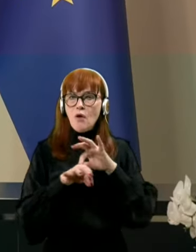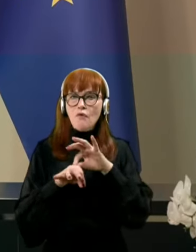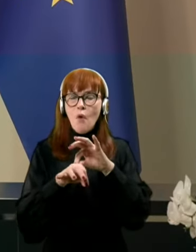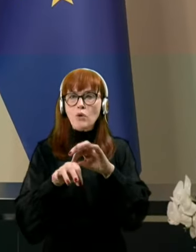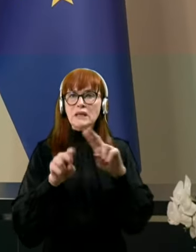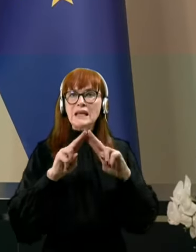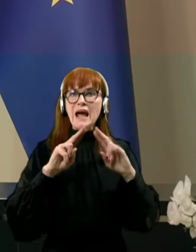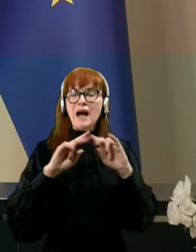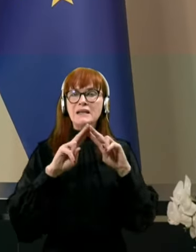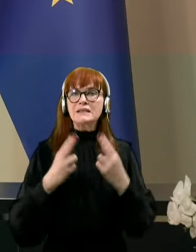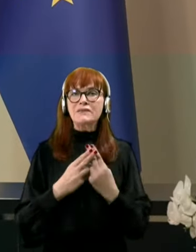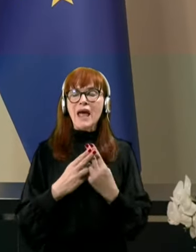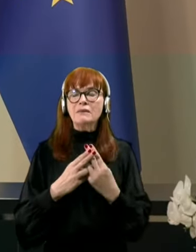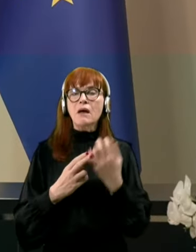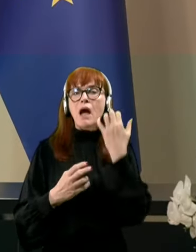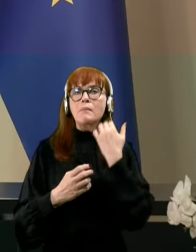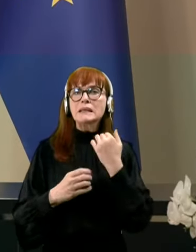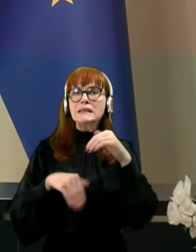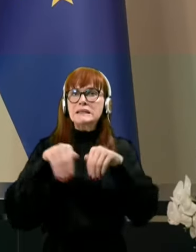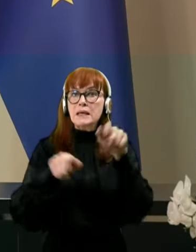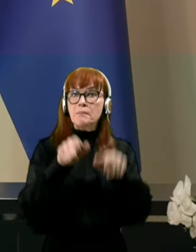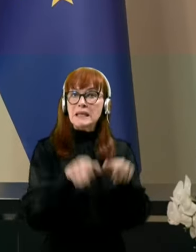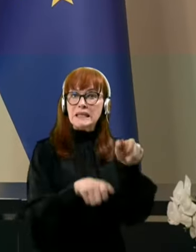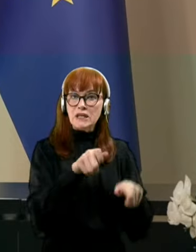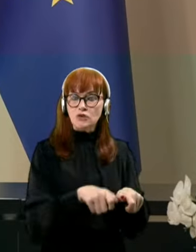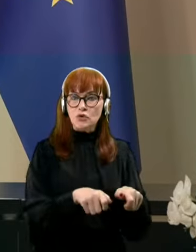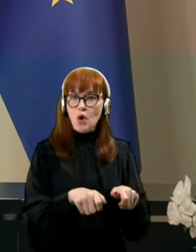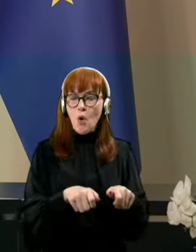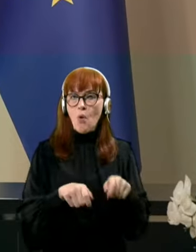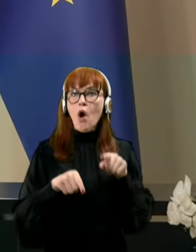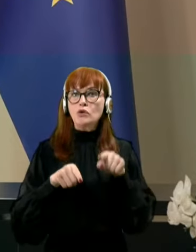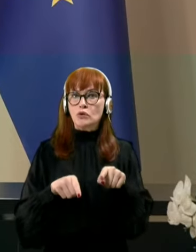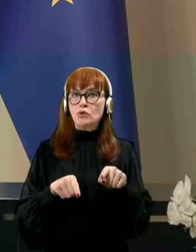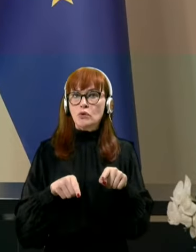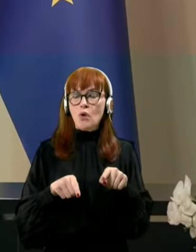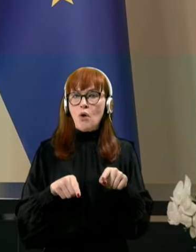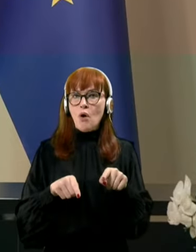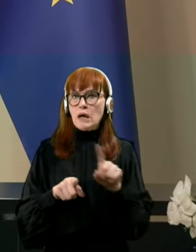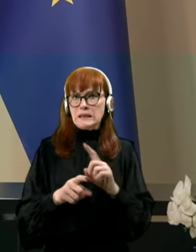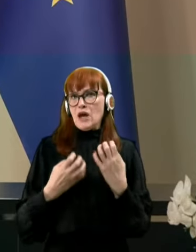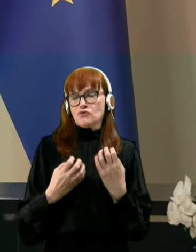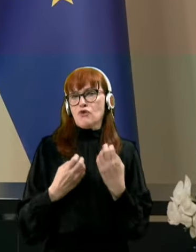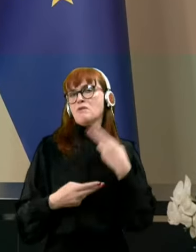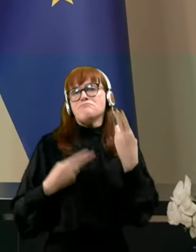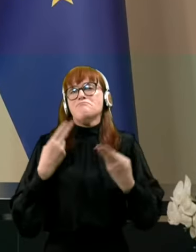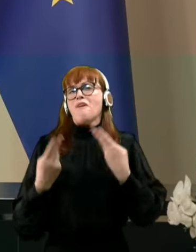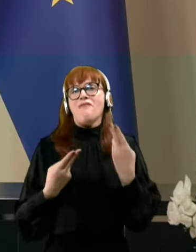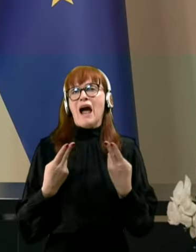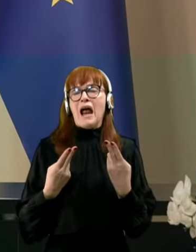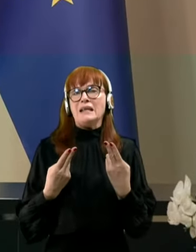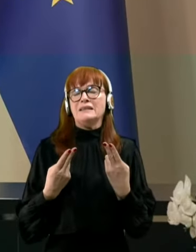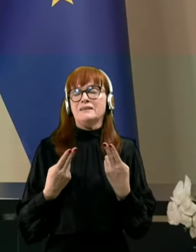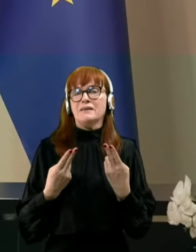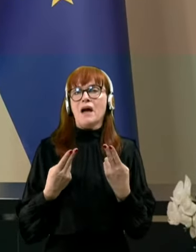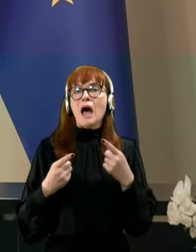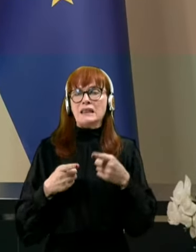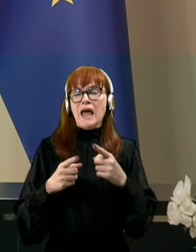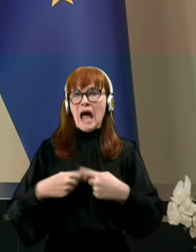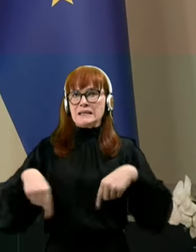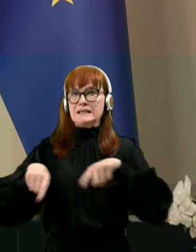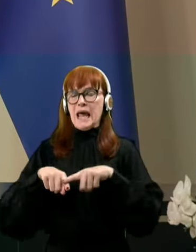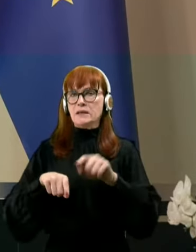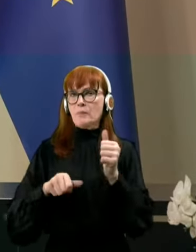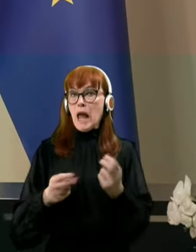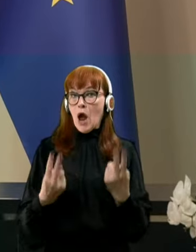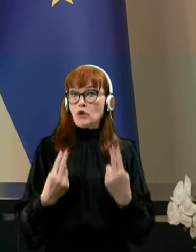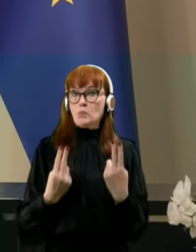sveta kmetijskih ministrov, ki je eno od, pa se ne želim hvaliti, kakorkoli že poveličovati ta sektor, en od